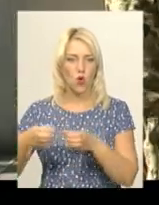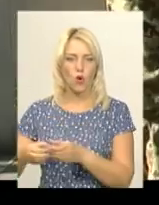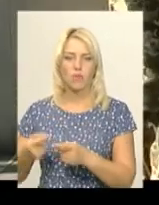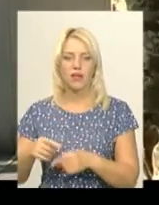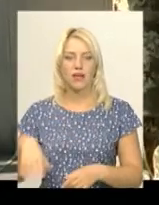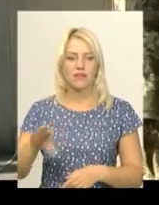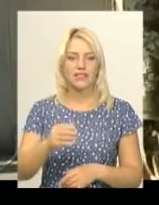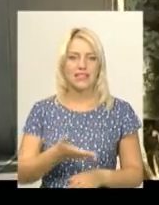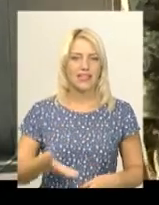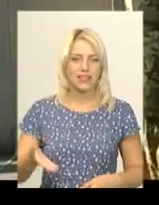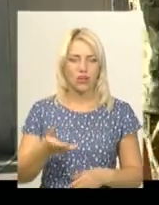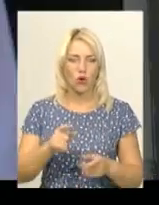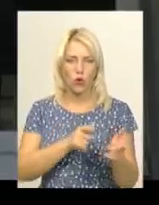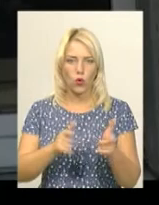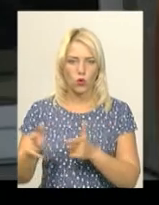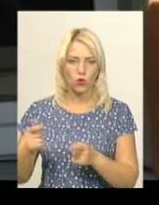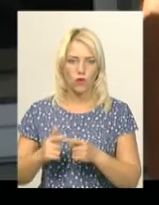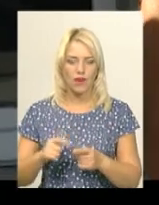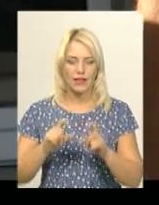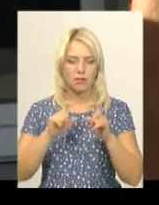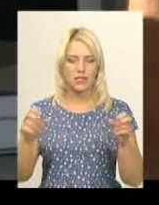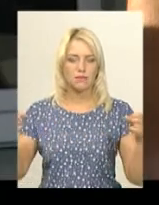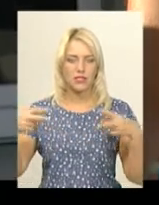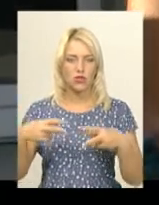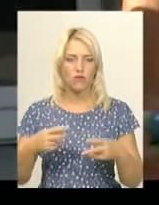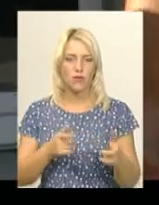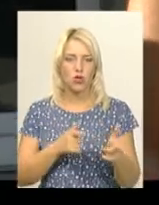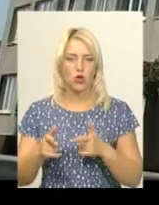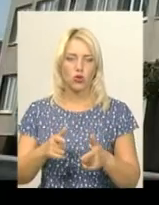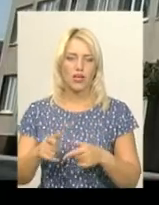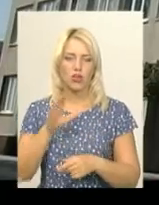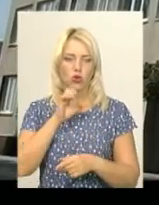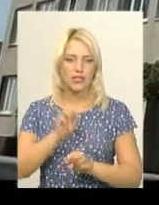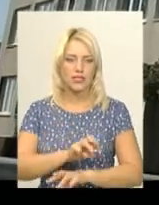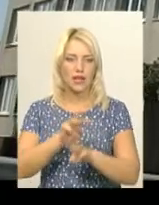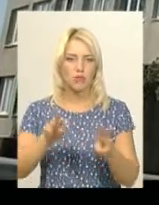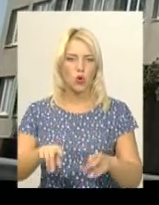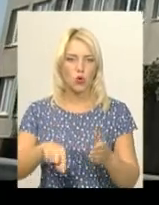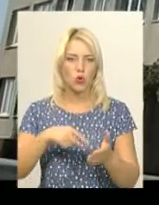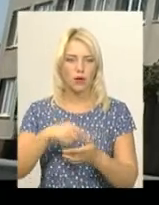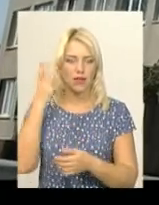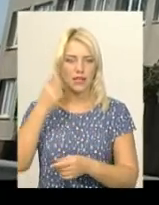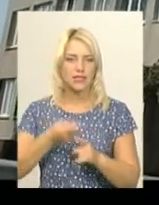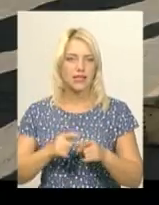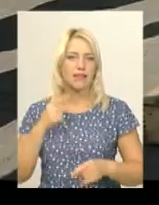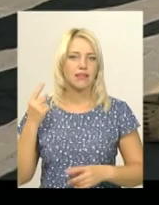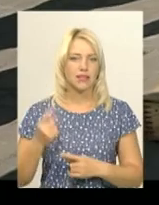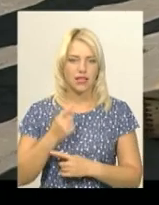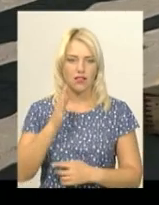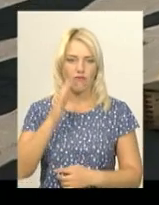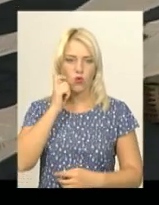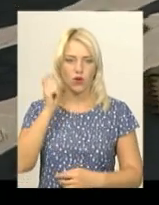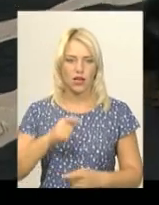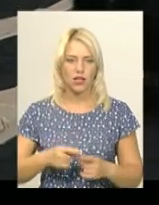їх готували у департаменті спеціалізованої підготовки та кінологічного забезпечення, що в Хмельницькому. Він єдиний в Україні. Лабрадору